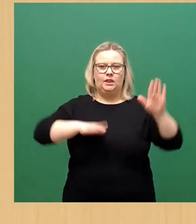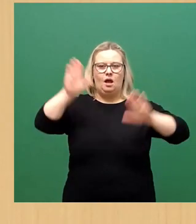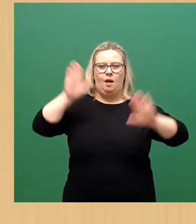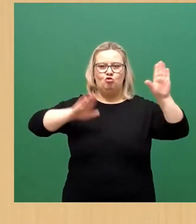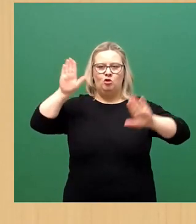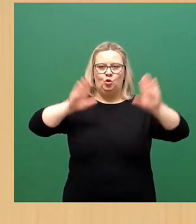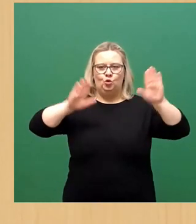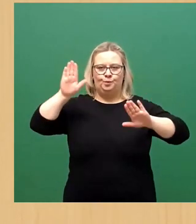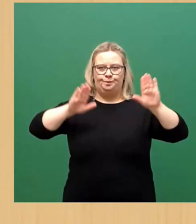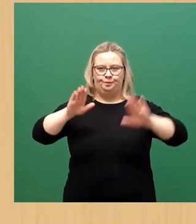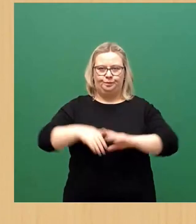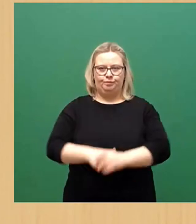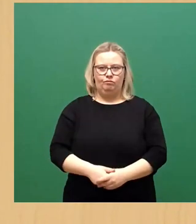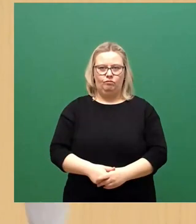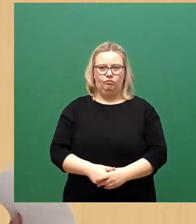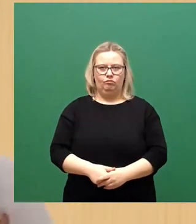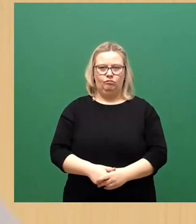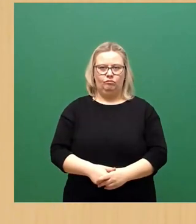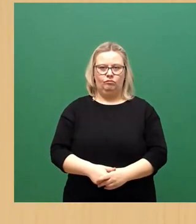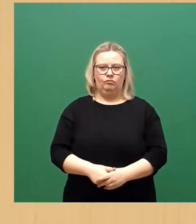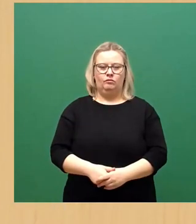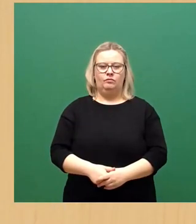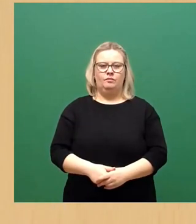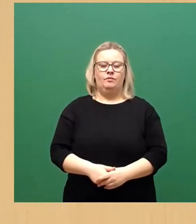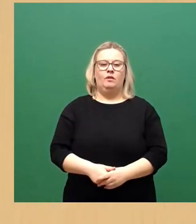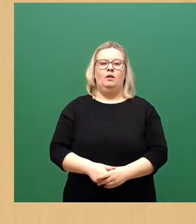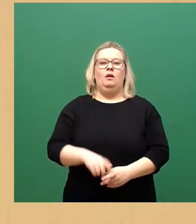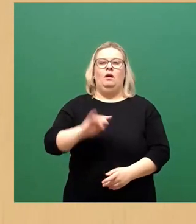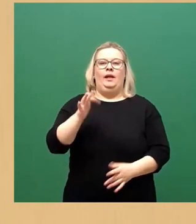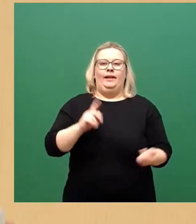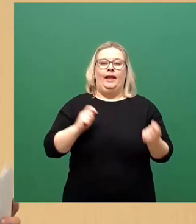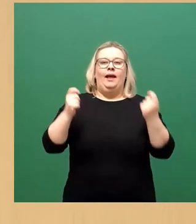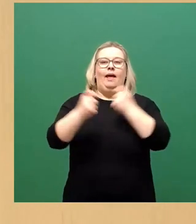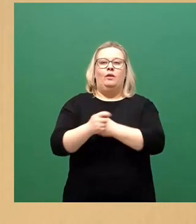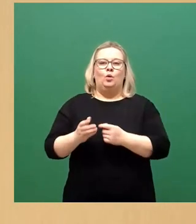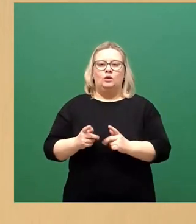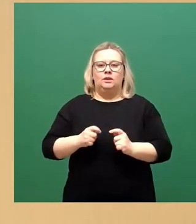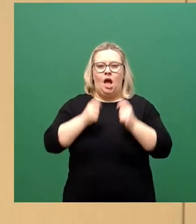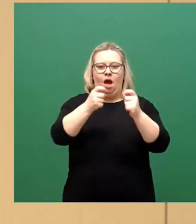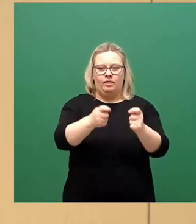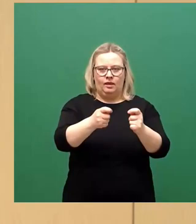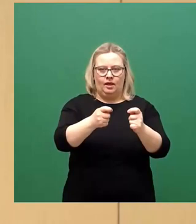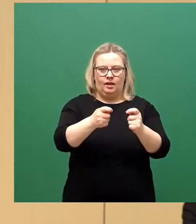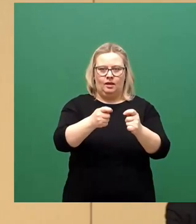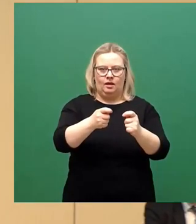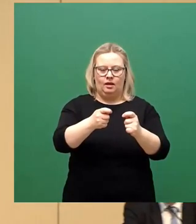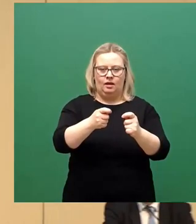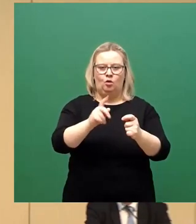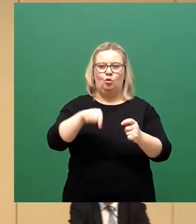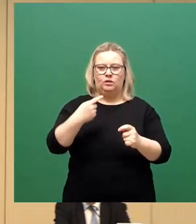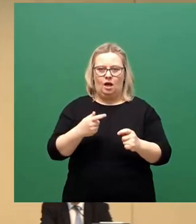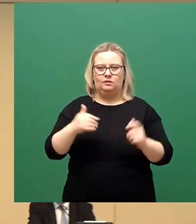Und da habe ich einige Änderungsanträge vorliegen, die wir versuchen dann in der Chronologie